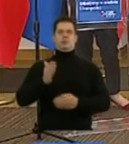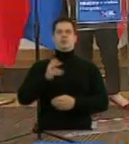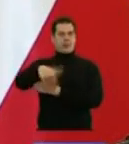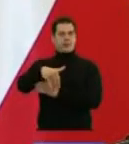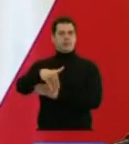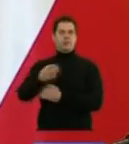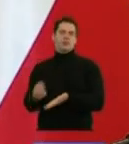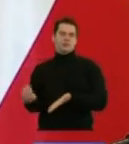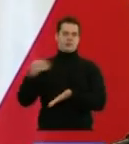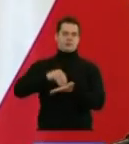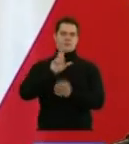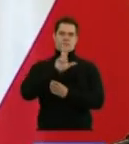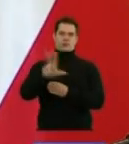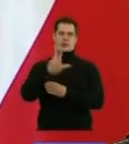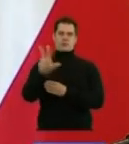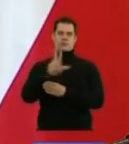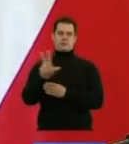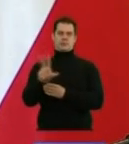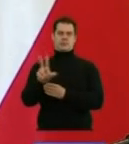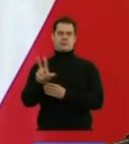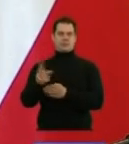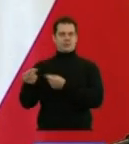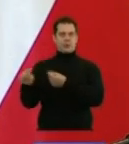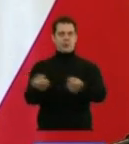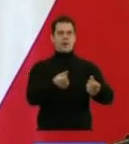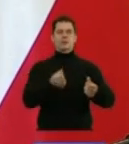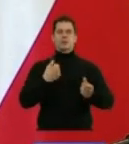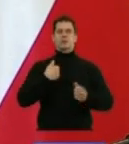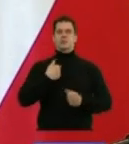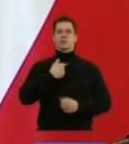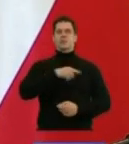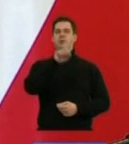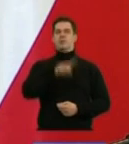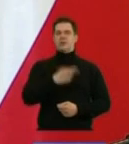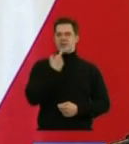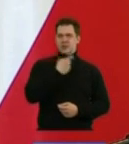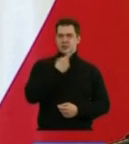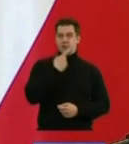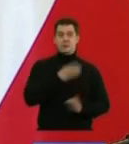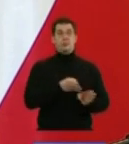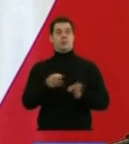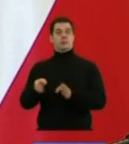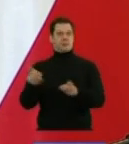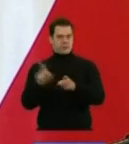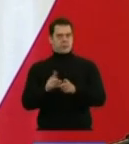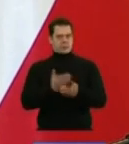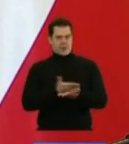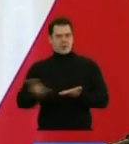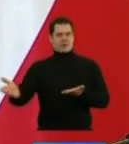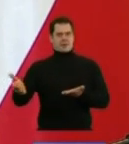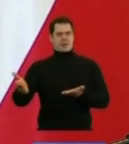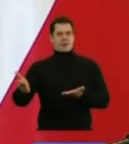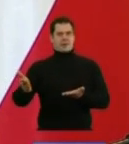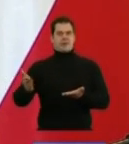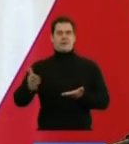emerytura. Dodatkowe świadczenie, które zostało wypłacane w miesiącu kwietniu i dalej jest wypłacane po to,